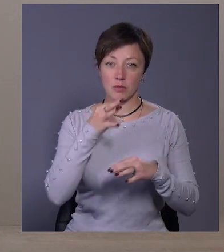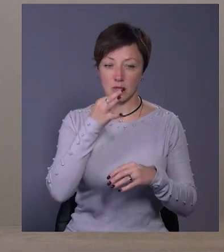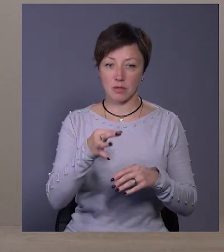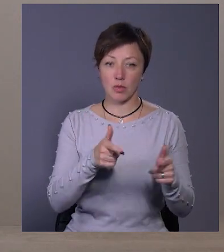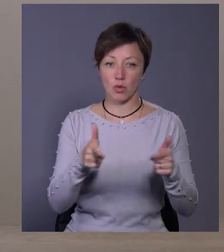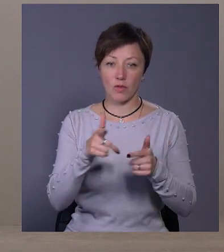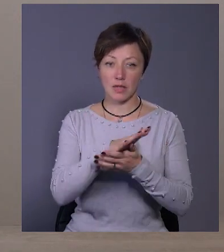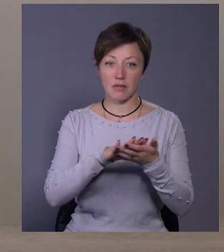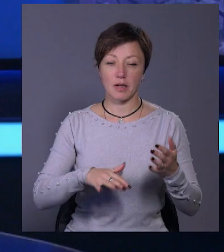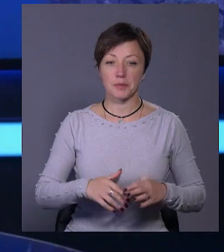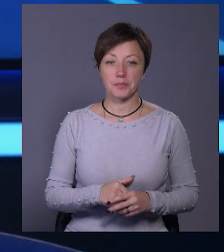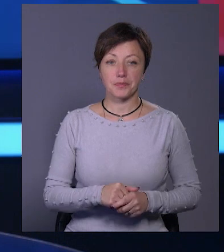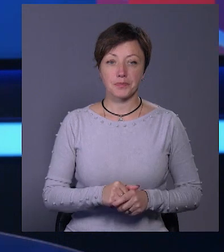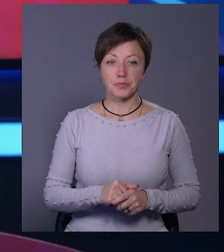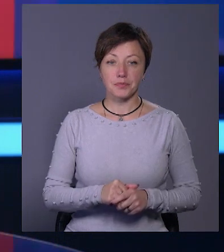Підготовка триває.